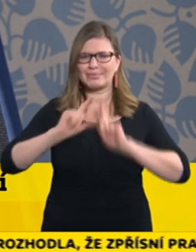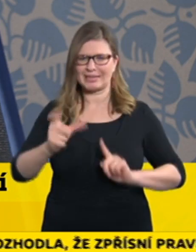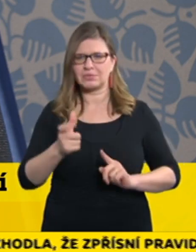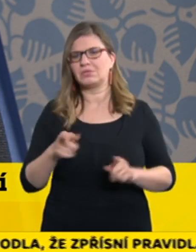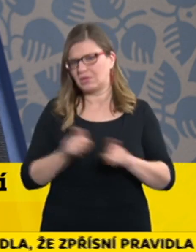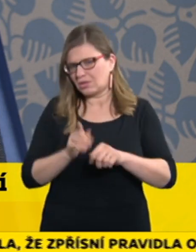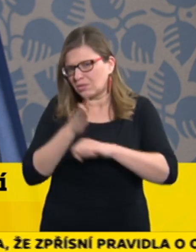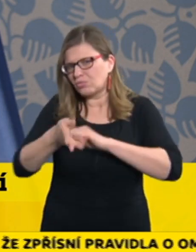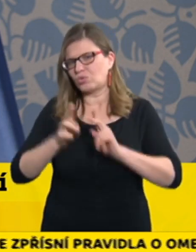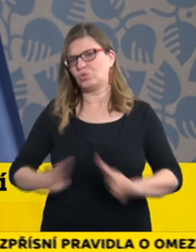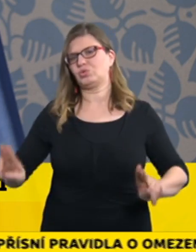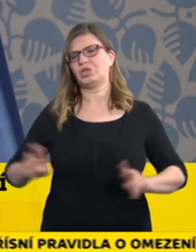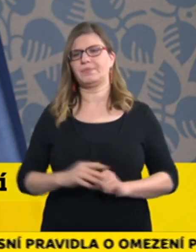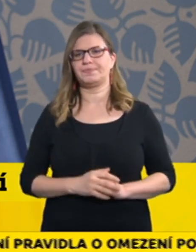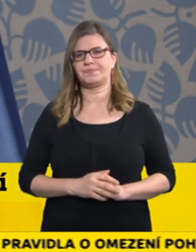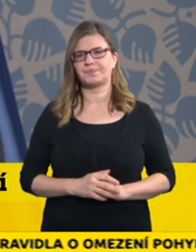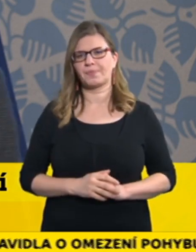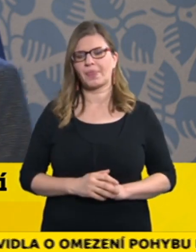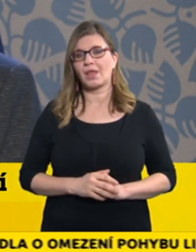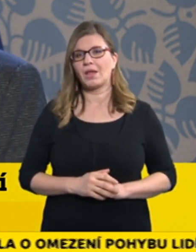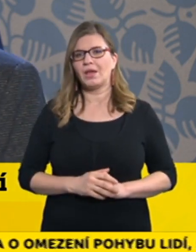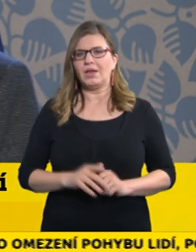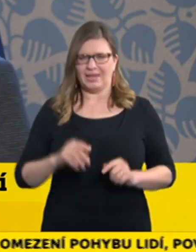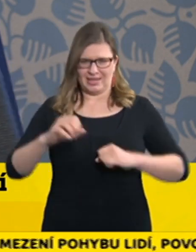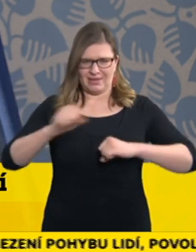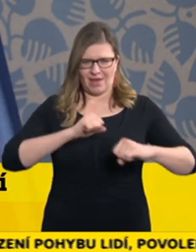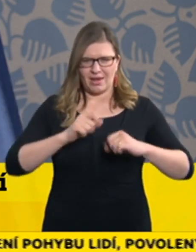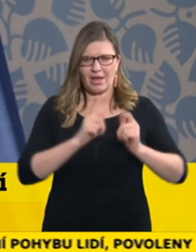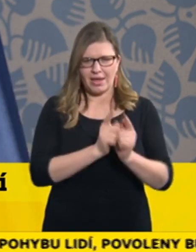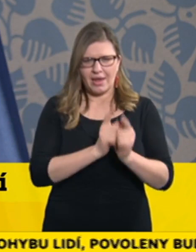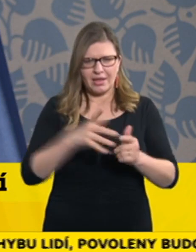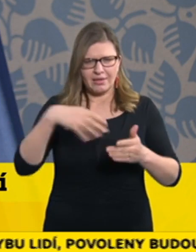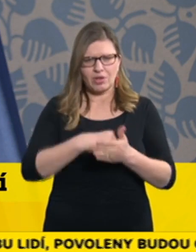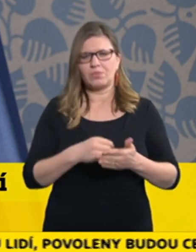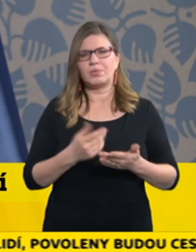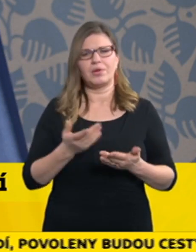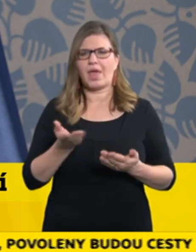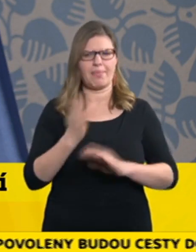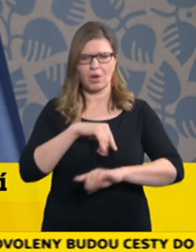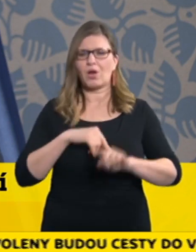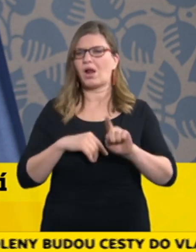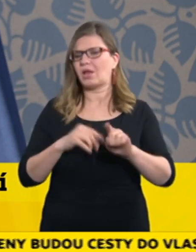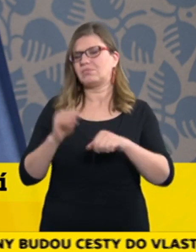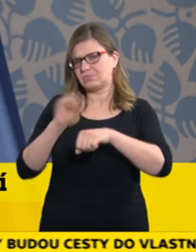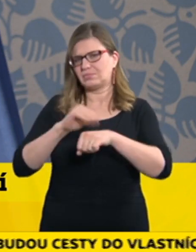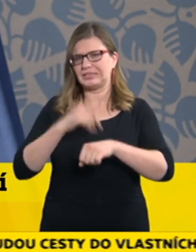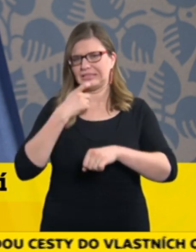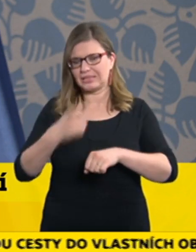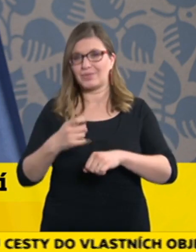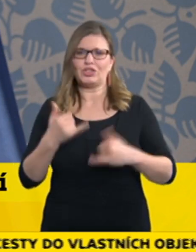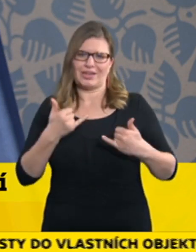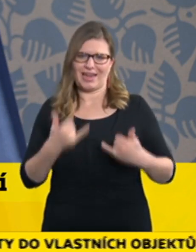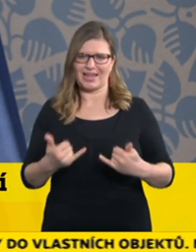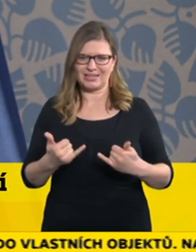nebylo přímo v rámci jednání vlády, že během dneška také došlo, a já za to nesmírně děkuji všem